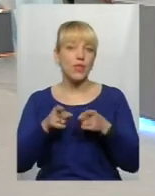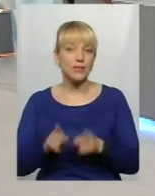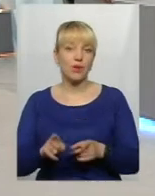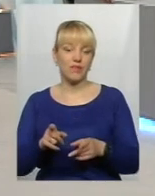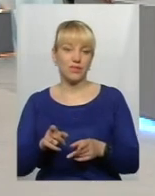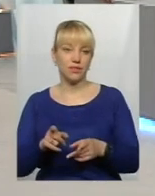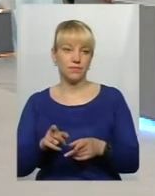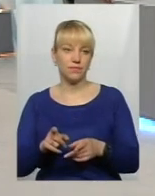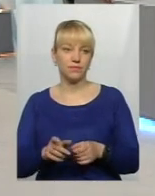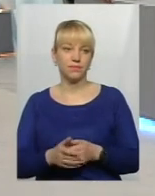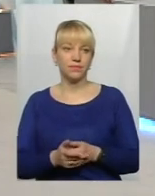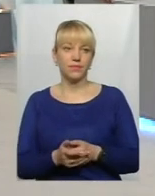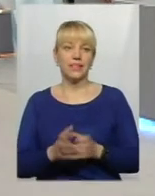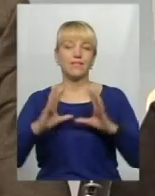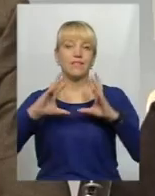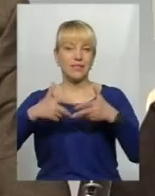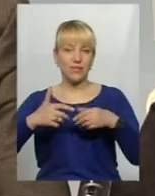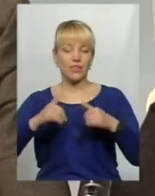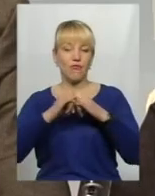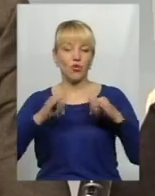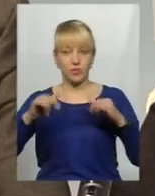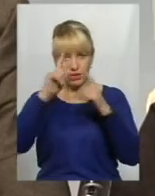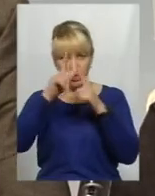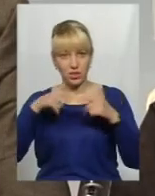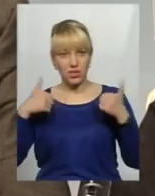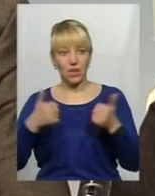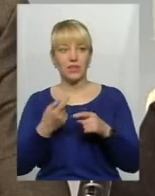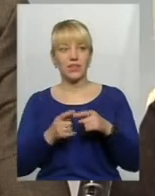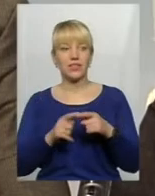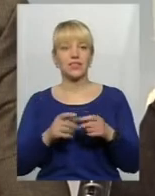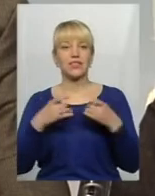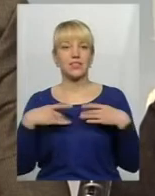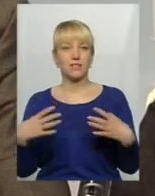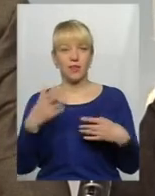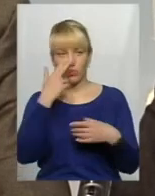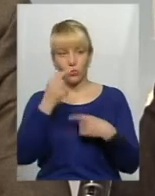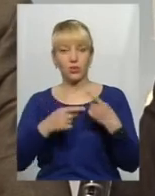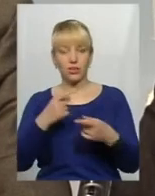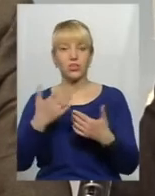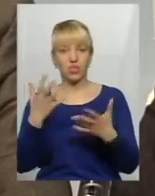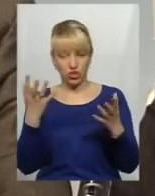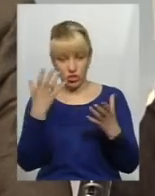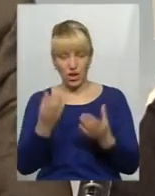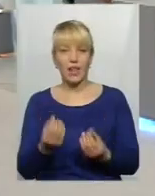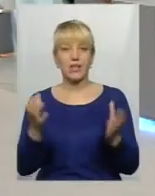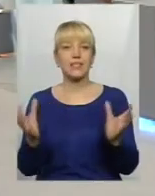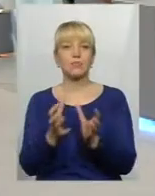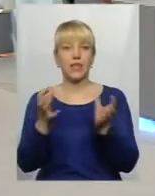реально і в світі розвинених країн це свято ще по традиції, деяких зберігається, насправді.